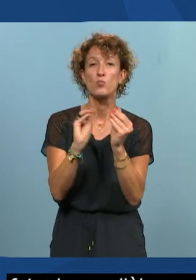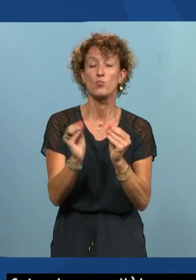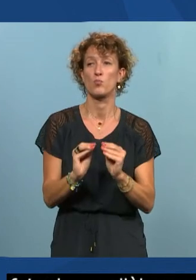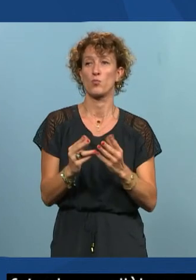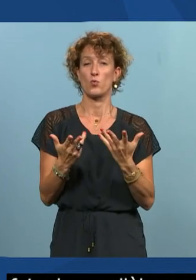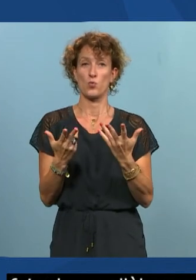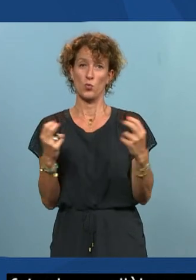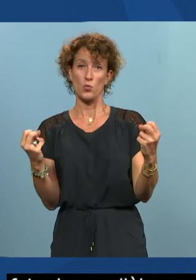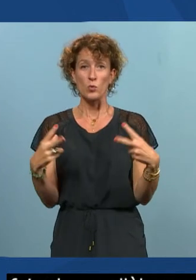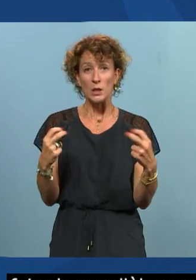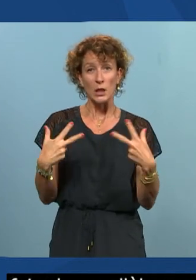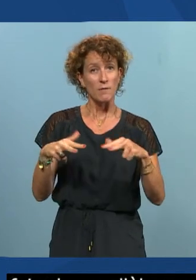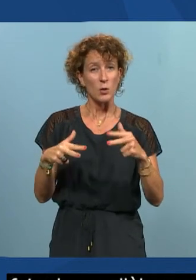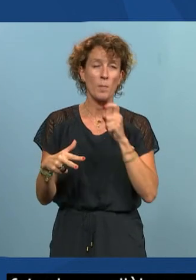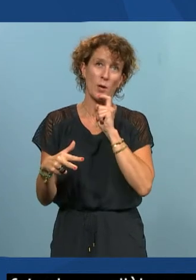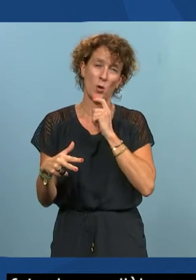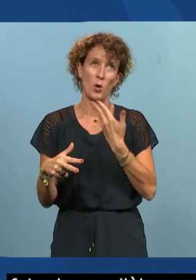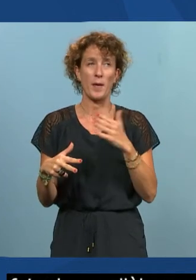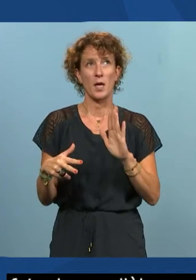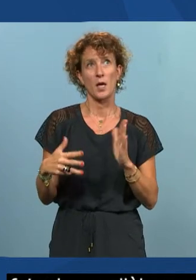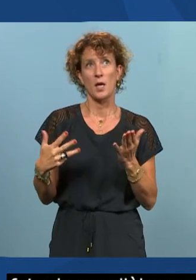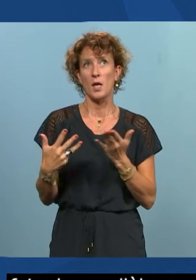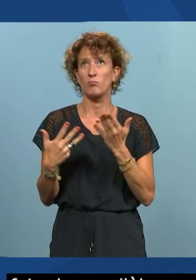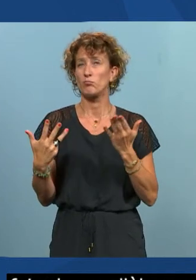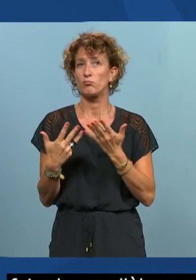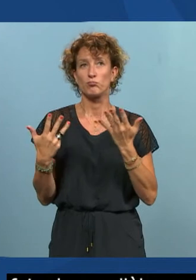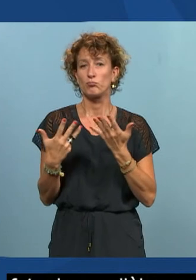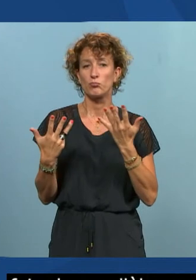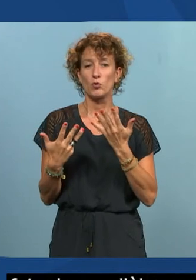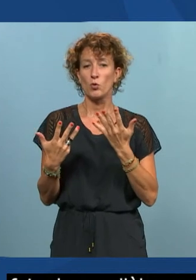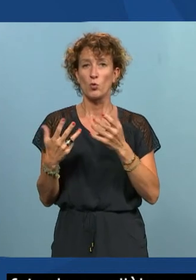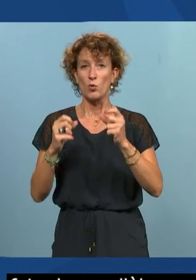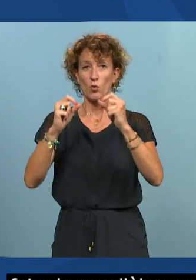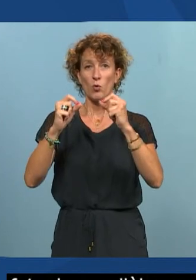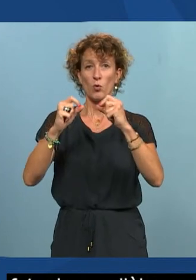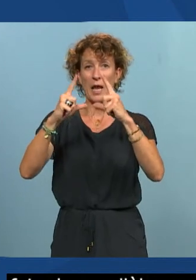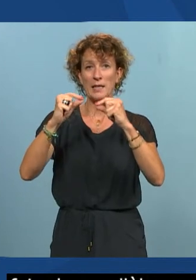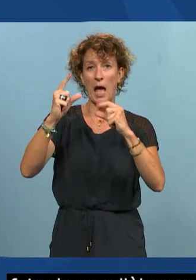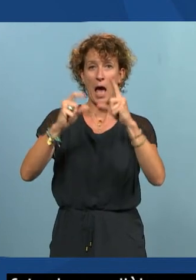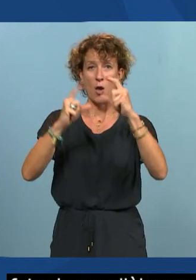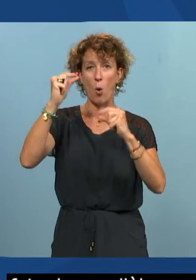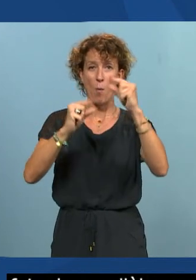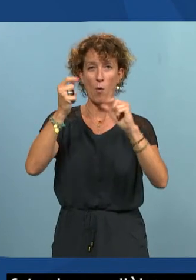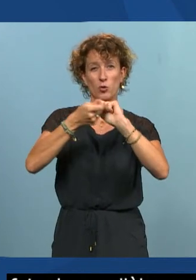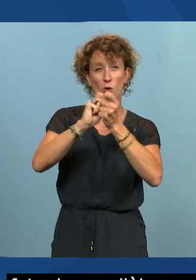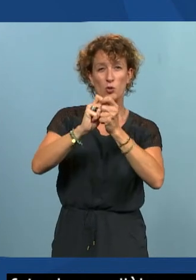je ne citerai des vidéos pas encore mais changer les couleurs agrandir la taille de texte changer les polices etc etc